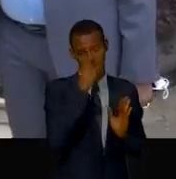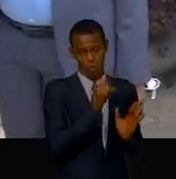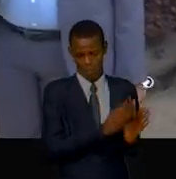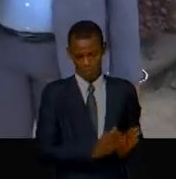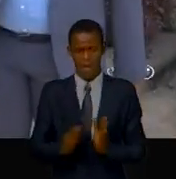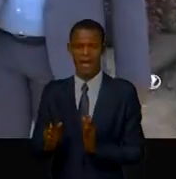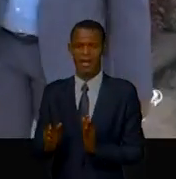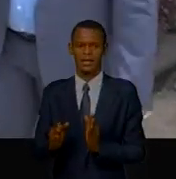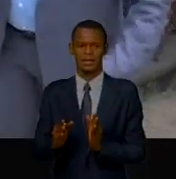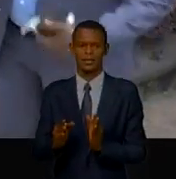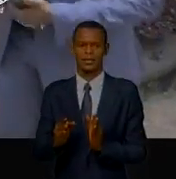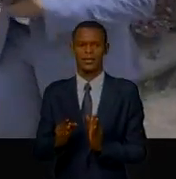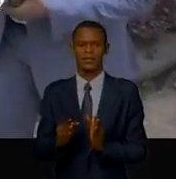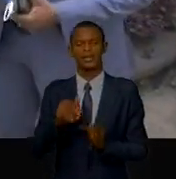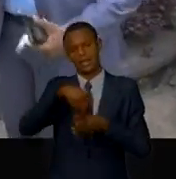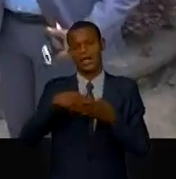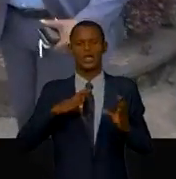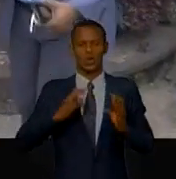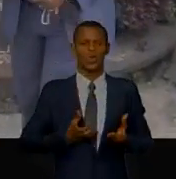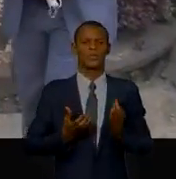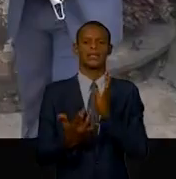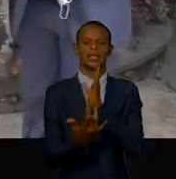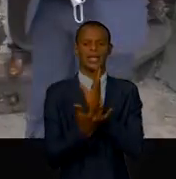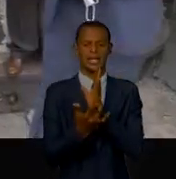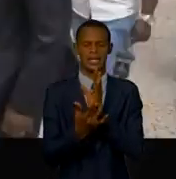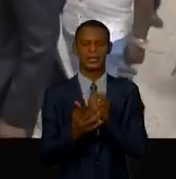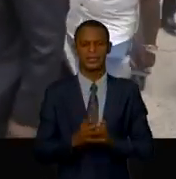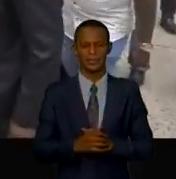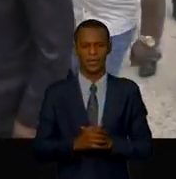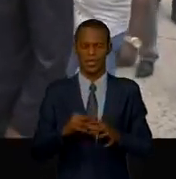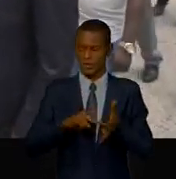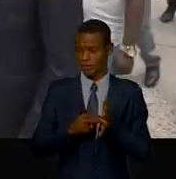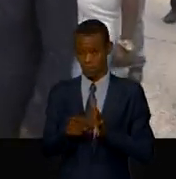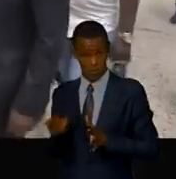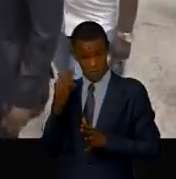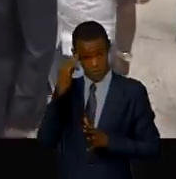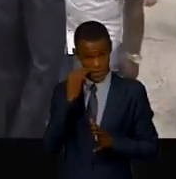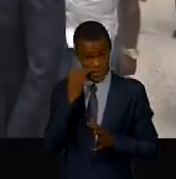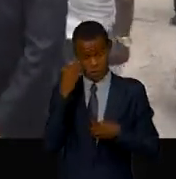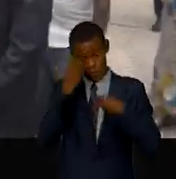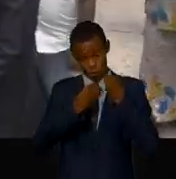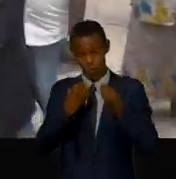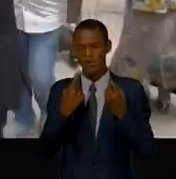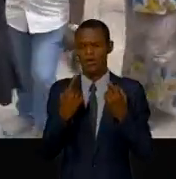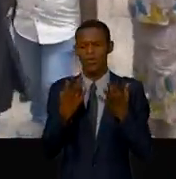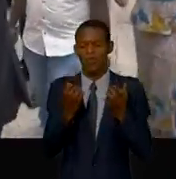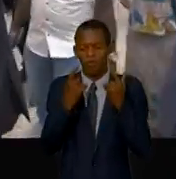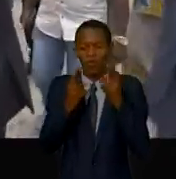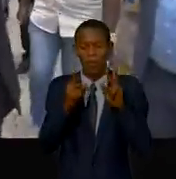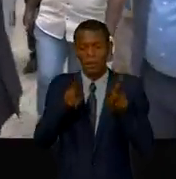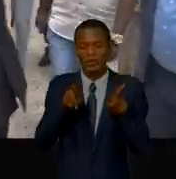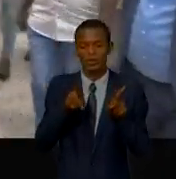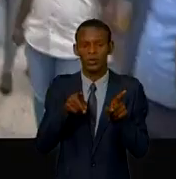qui est la boussole de l'action gouvernementale. Soucieuse de meilleures conditions de travail du personnel, elle a obtenu par sa